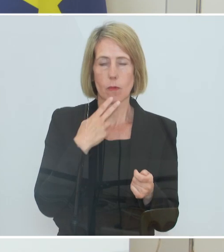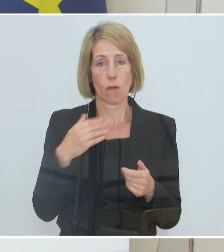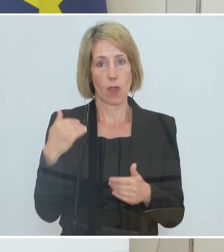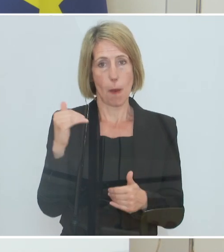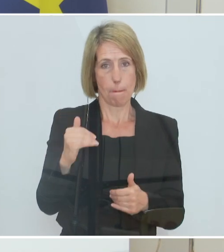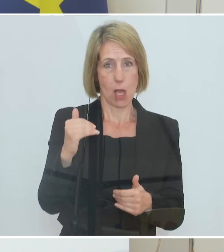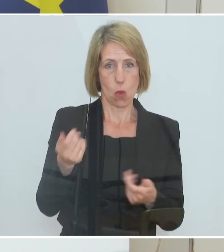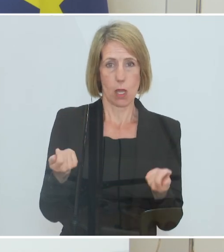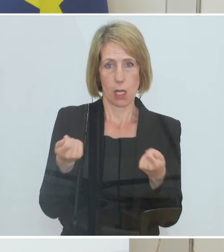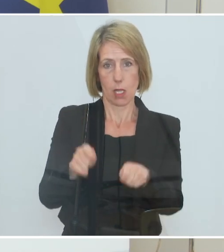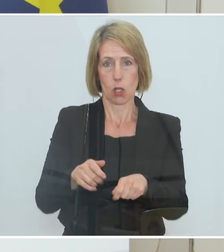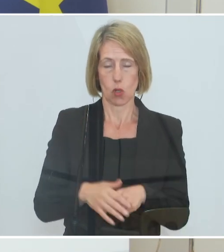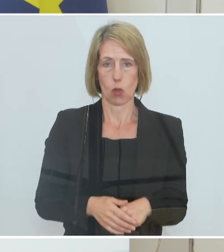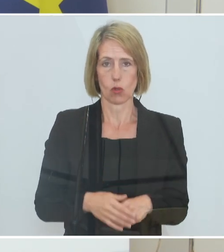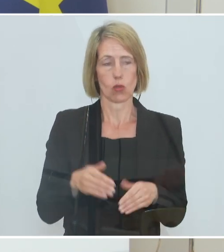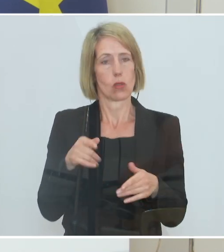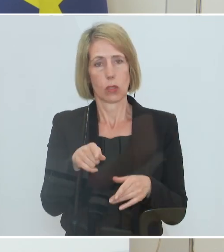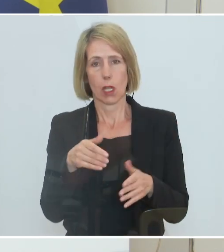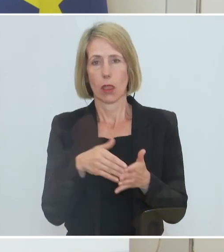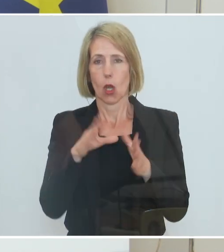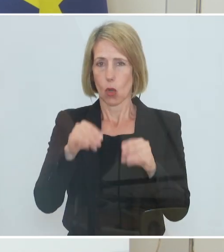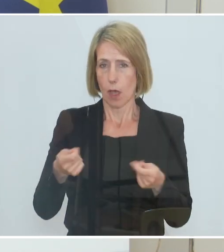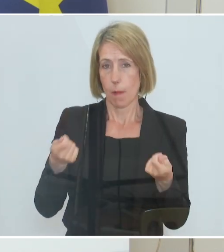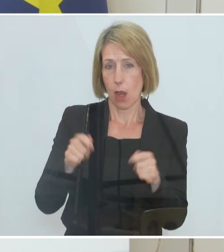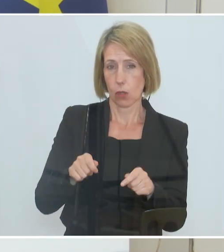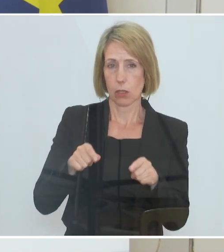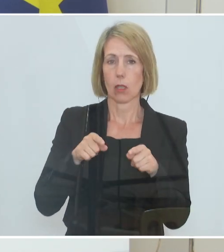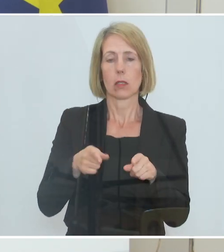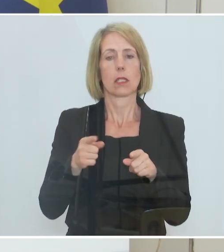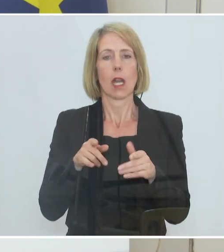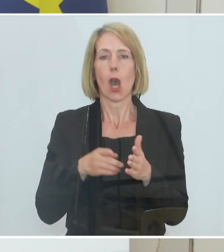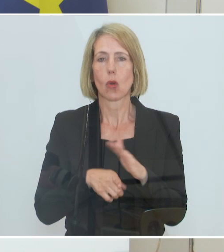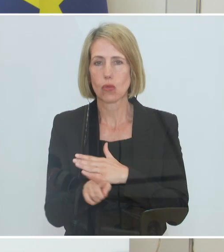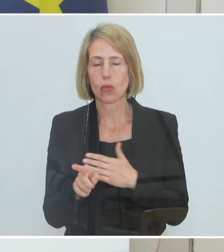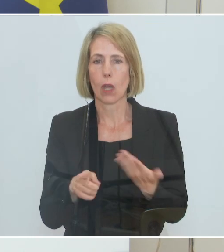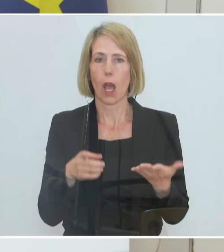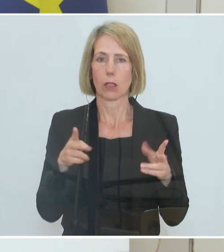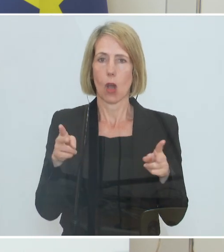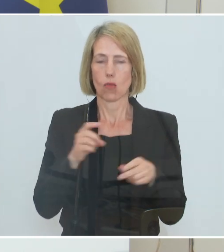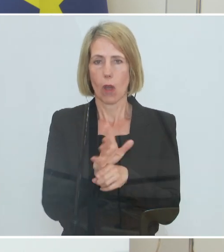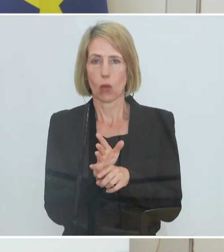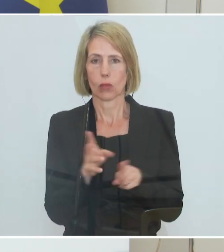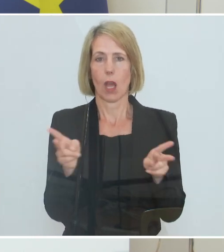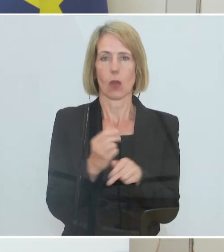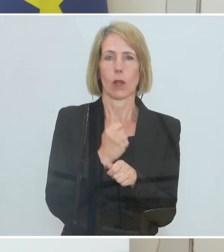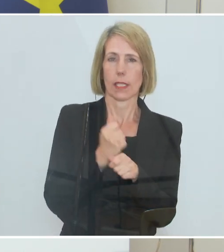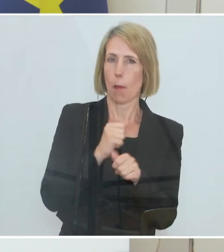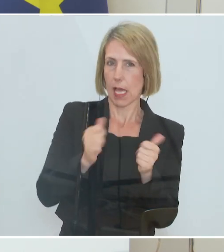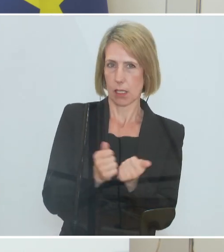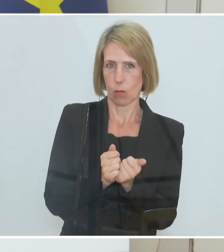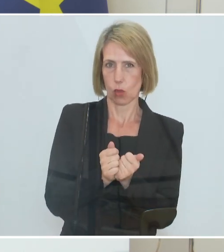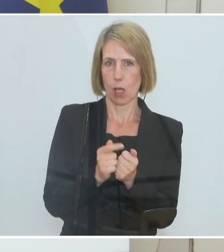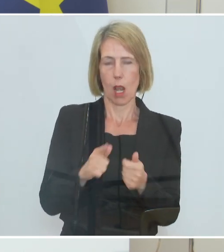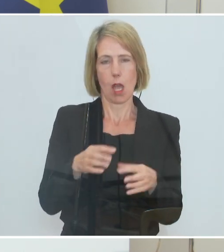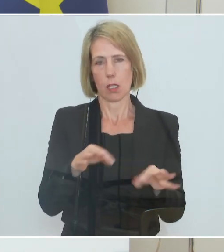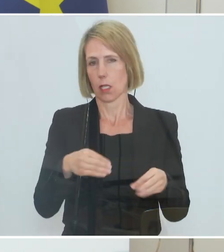sind oder im Lockdown sind. Auch die haben Zugang zu diesen Corona-Kurzarbeitsmodell, das sehr großzügig